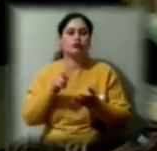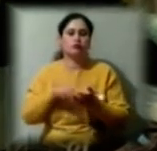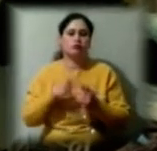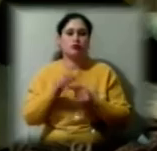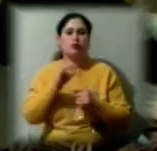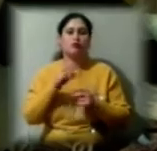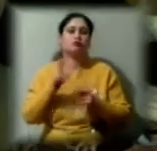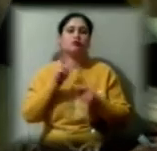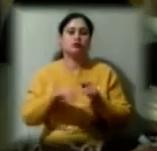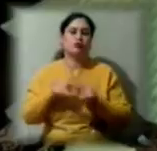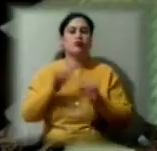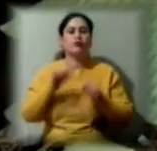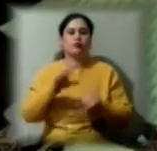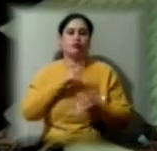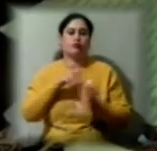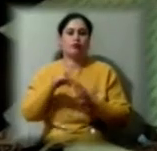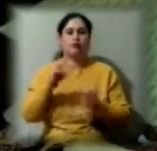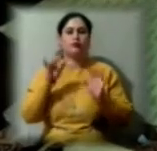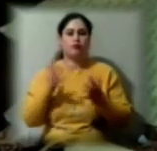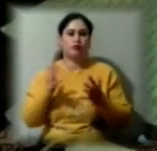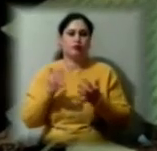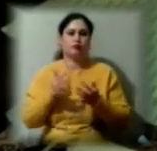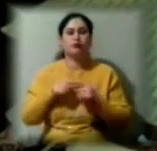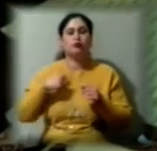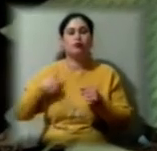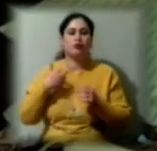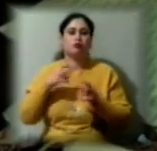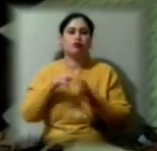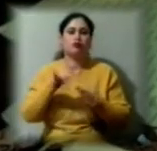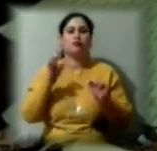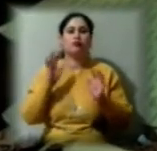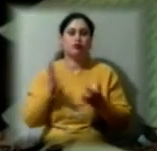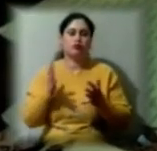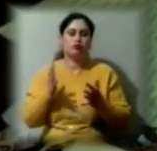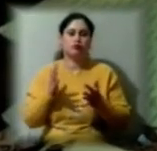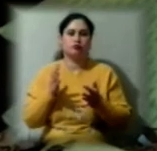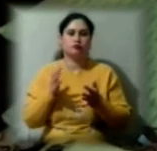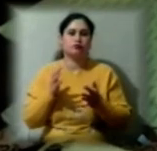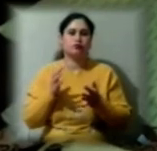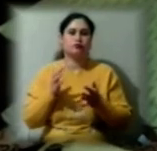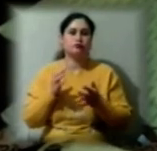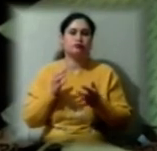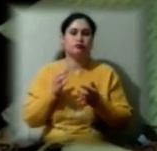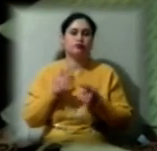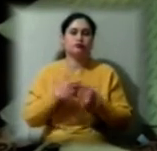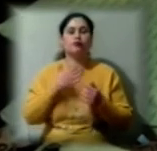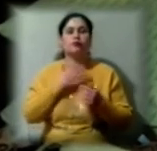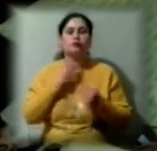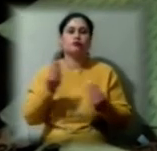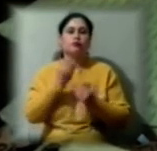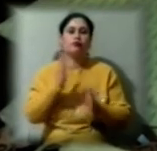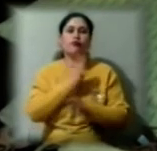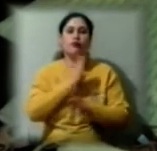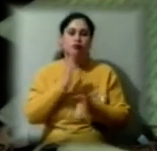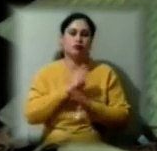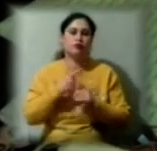можна було вийти на вулицю. Хочу вийти на вулицю, подихати свіжим повітрям, побути на